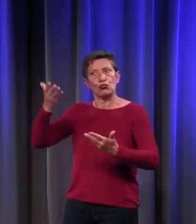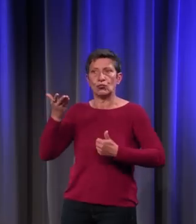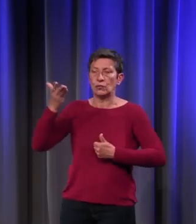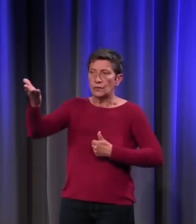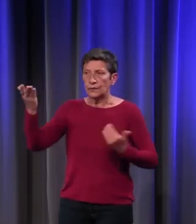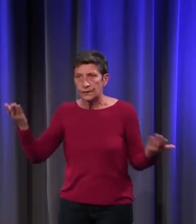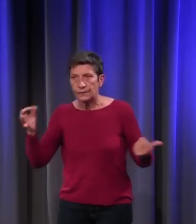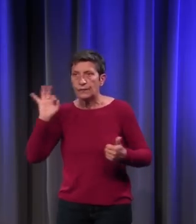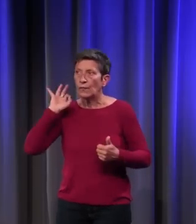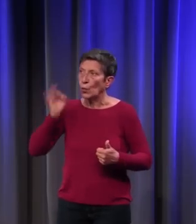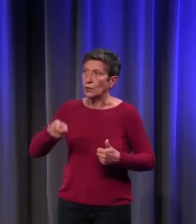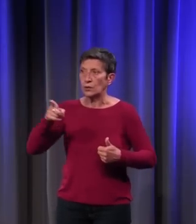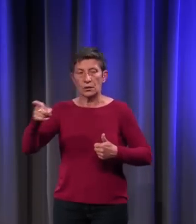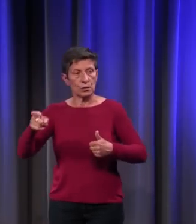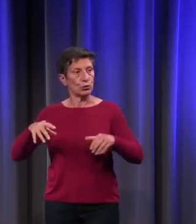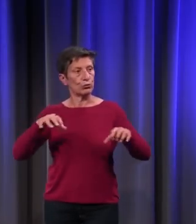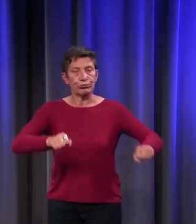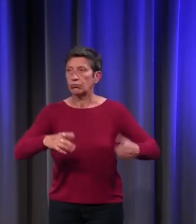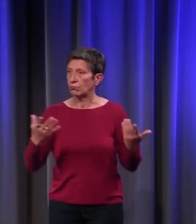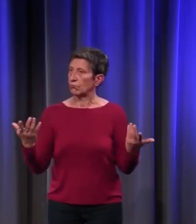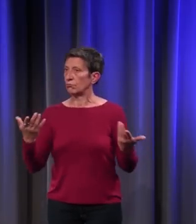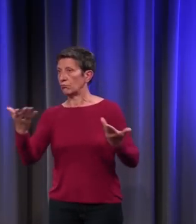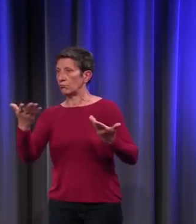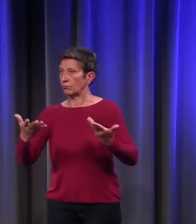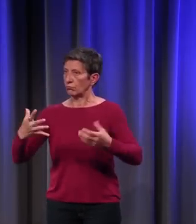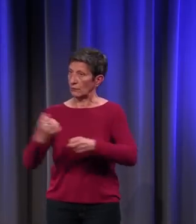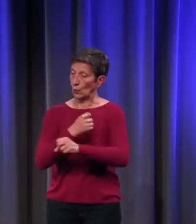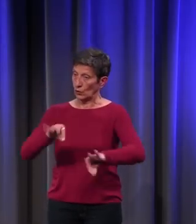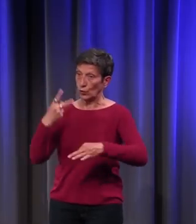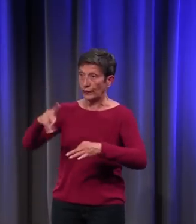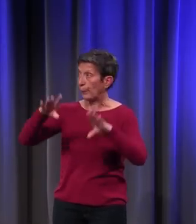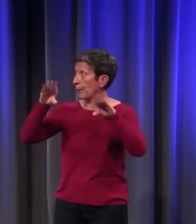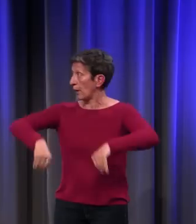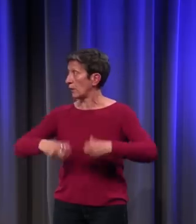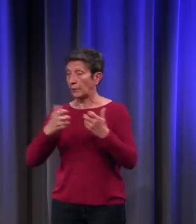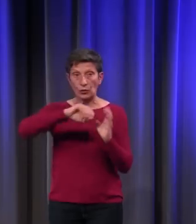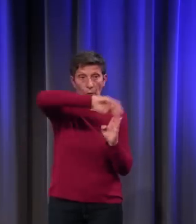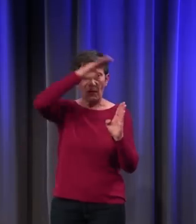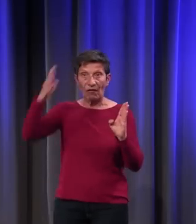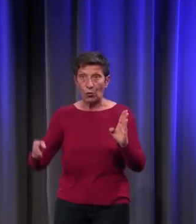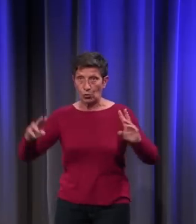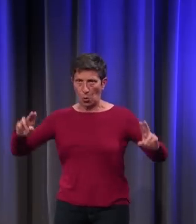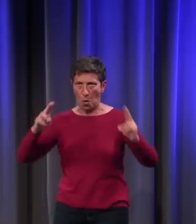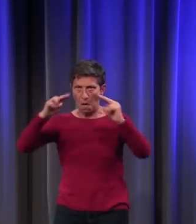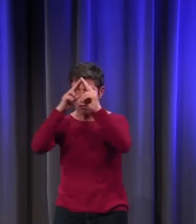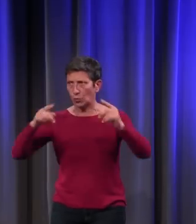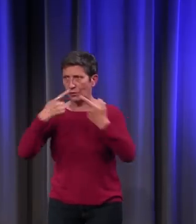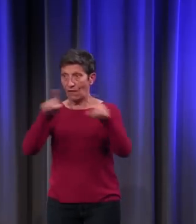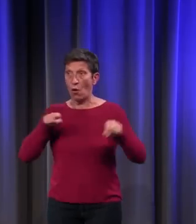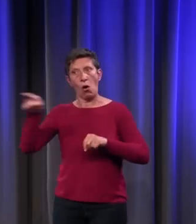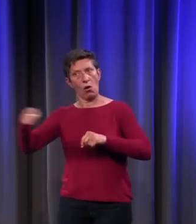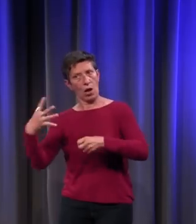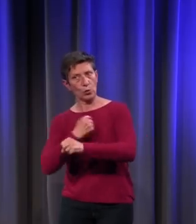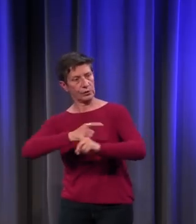qui arrivent à s'imposer et à se mettre en place, par exemple, une voûte comme ceci au lieu d'une voûte comme cela, ou bien pour